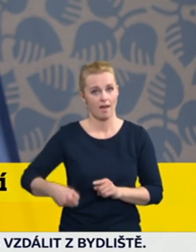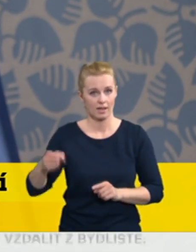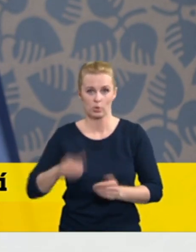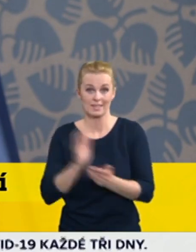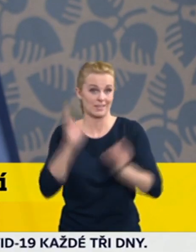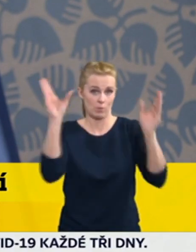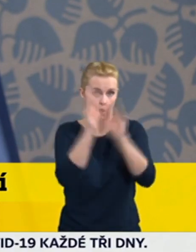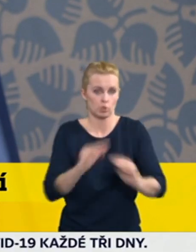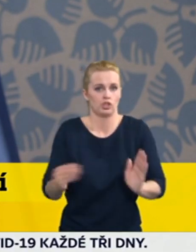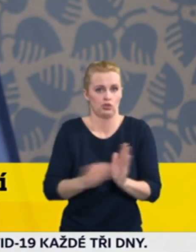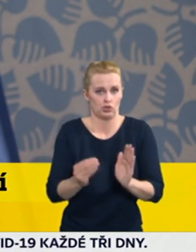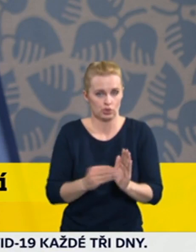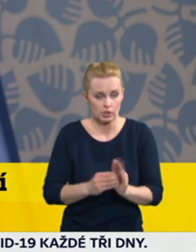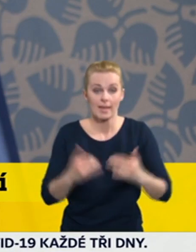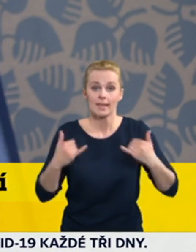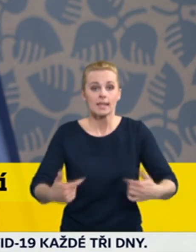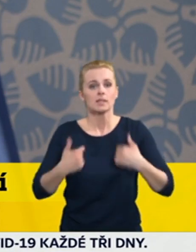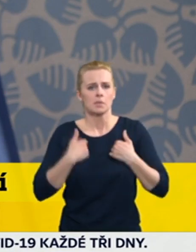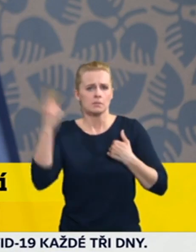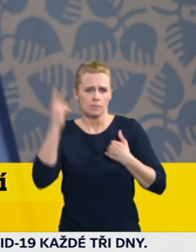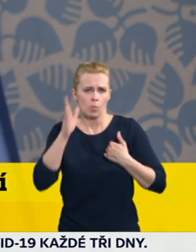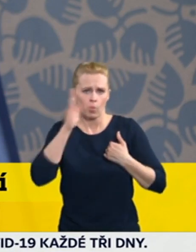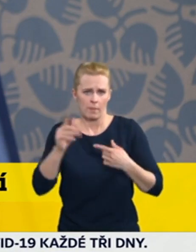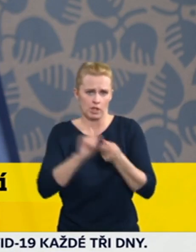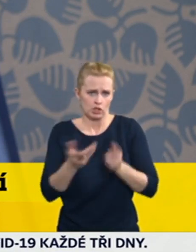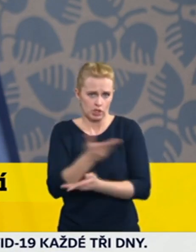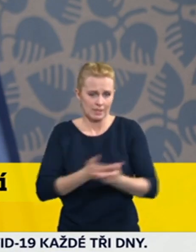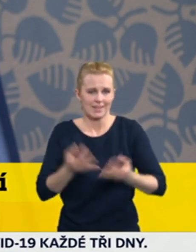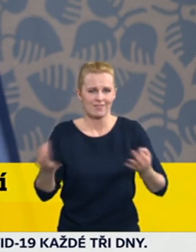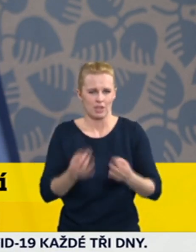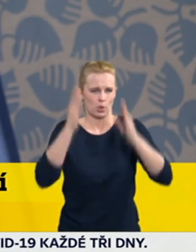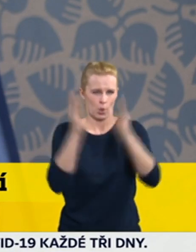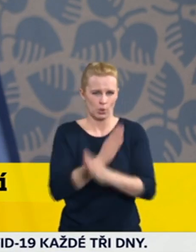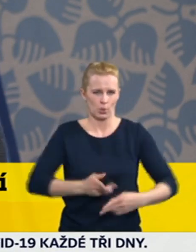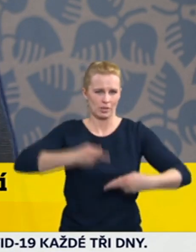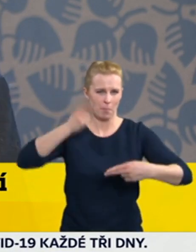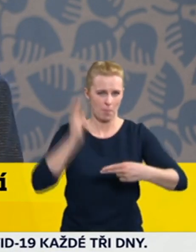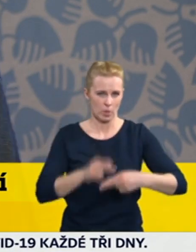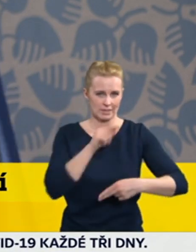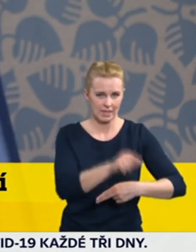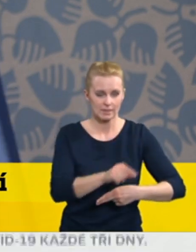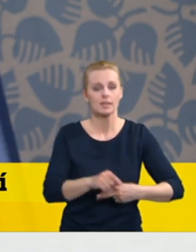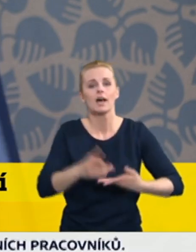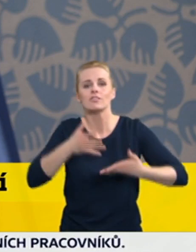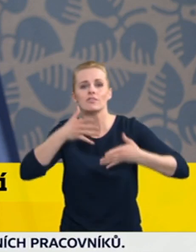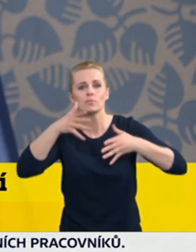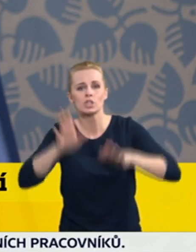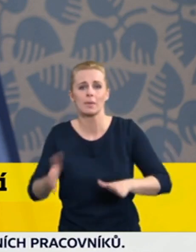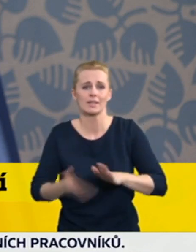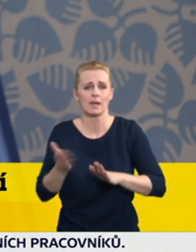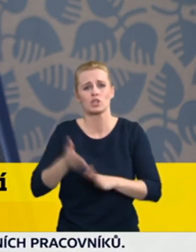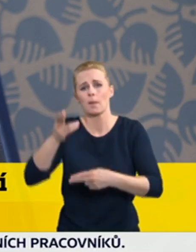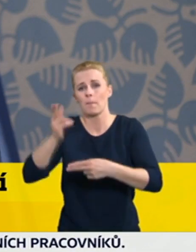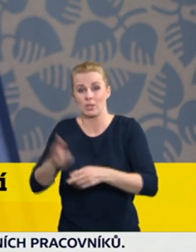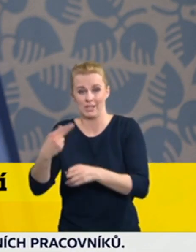samozřejmě řídit tímto finálním rozhodnutím a případnou definitivní úpravu potom